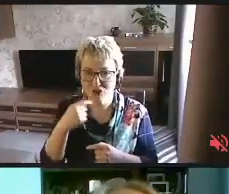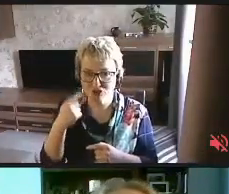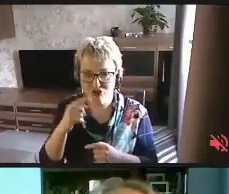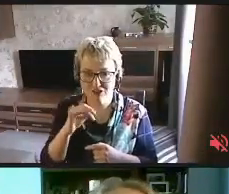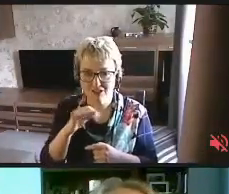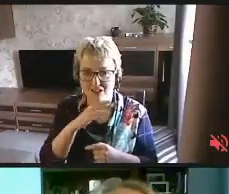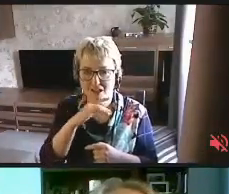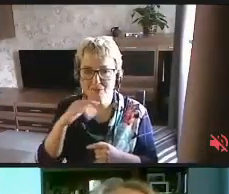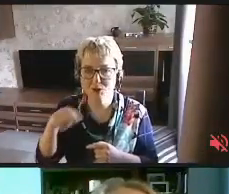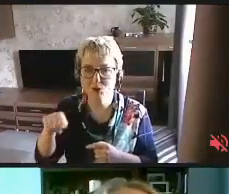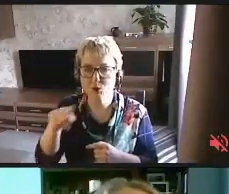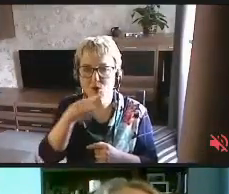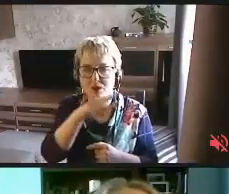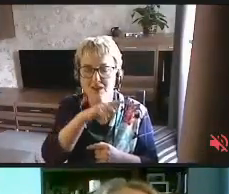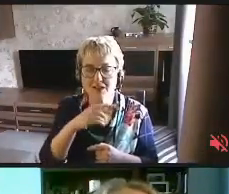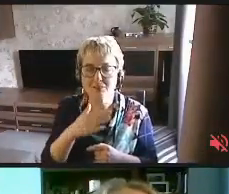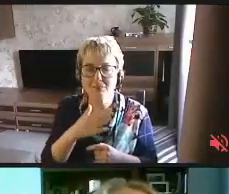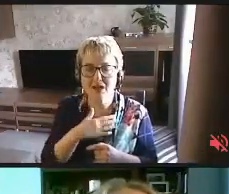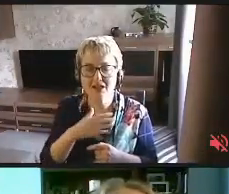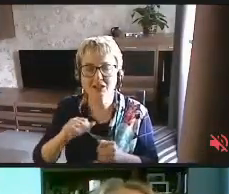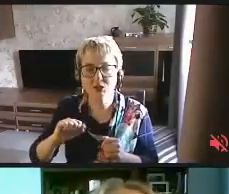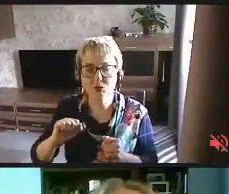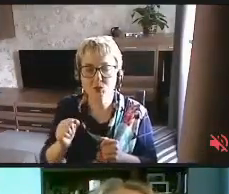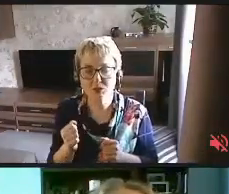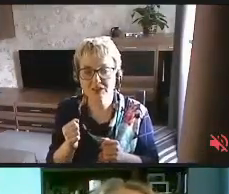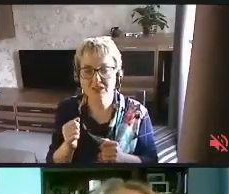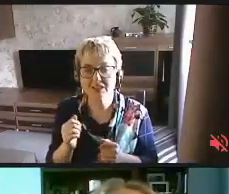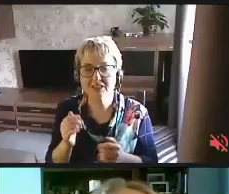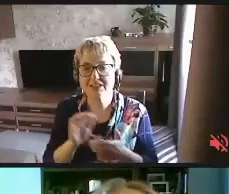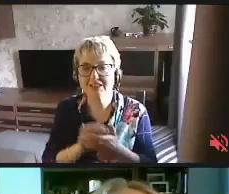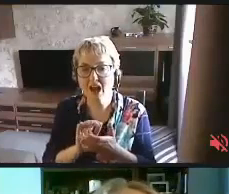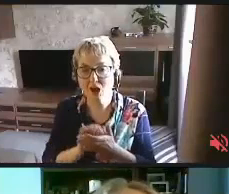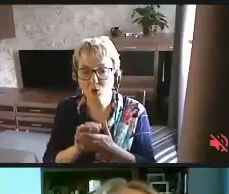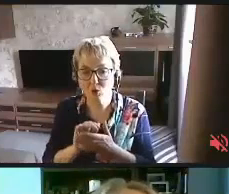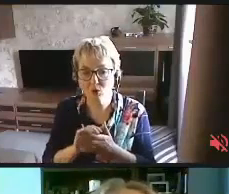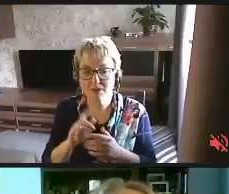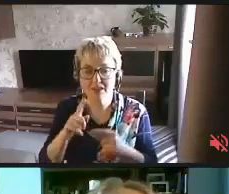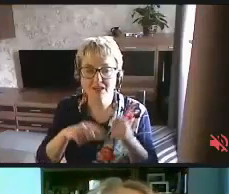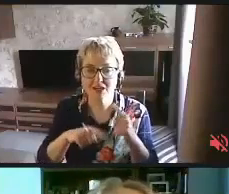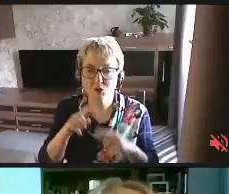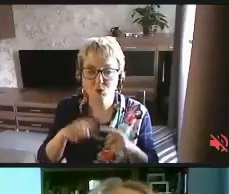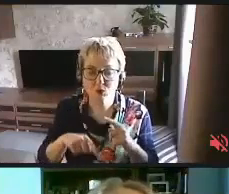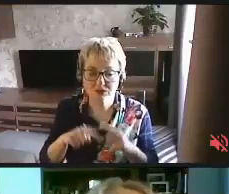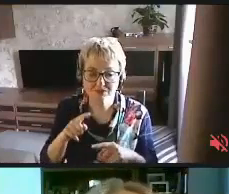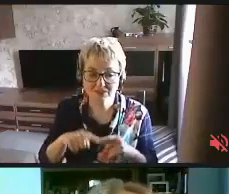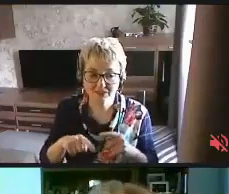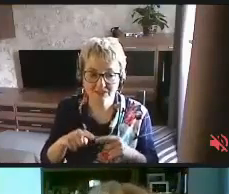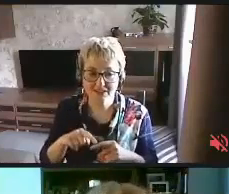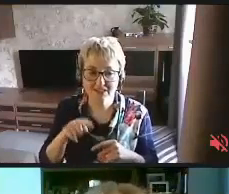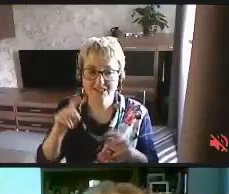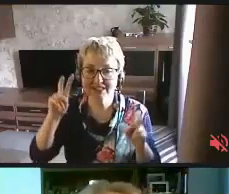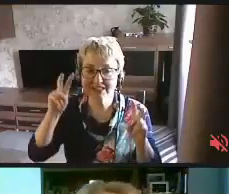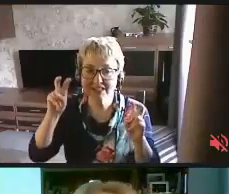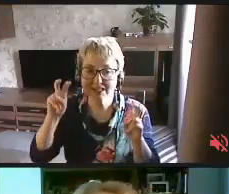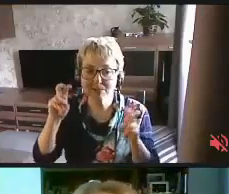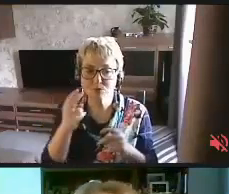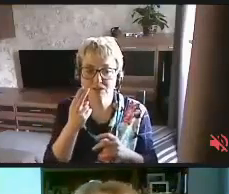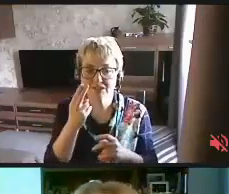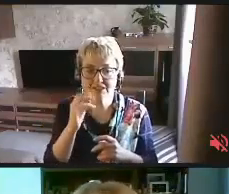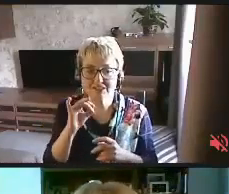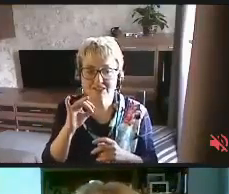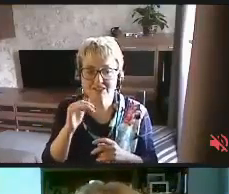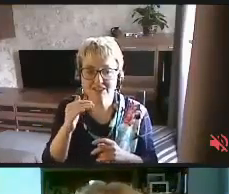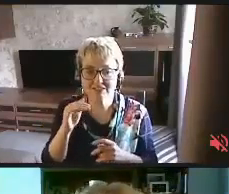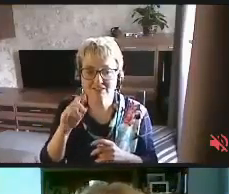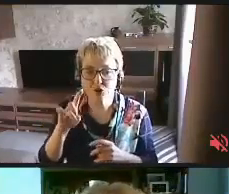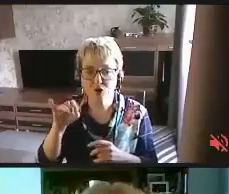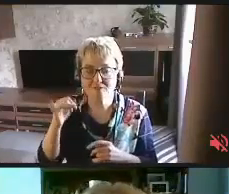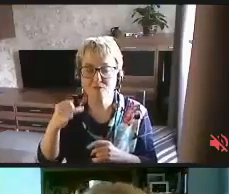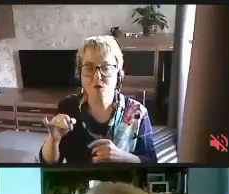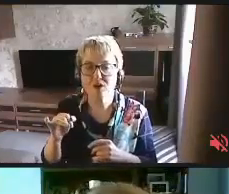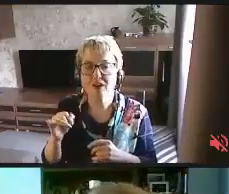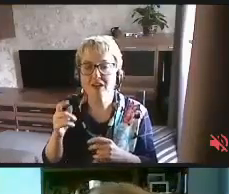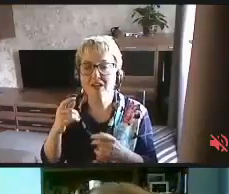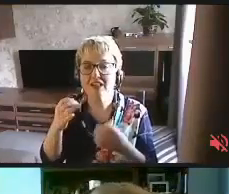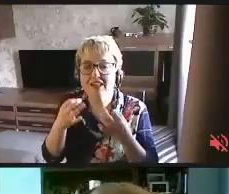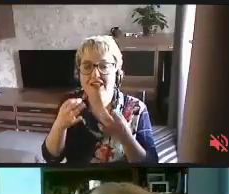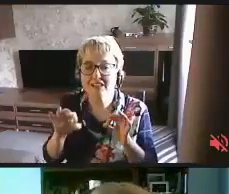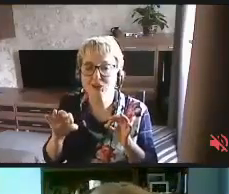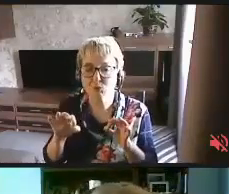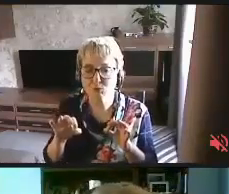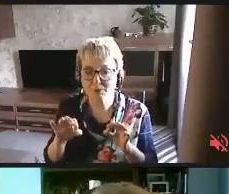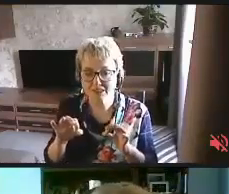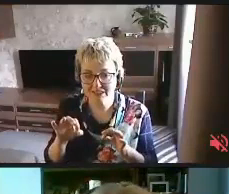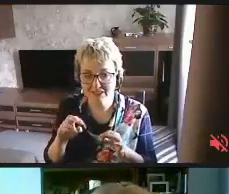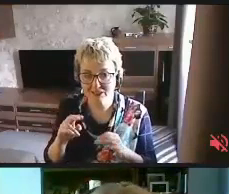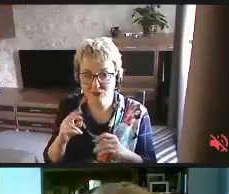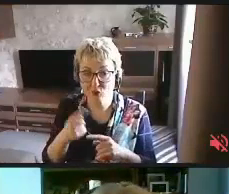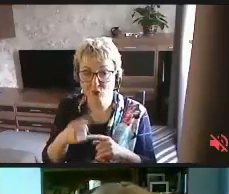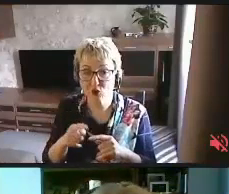многих моих друзей, знакомых, родственников тему цифровой доступности. вот